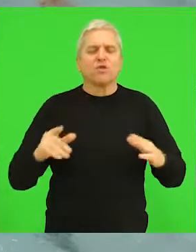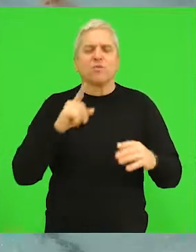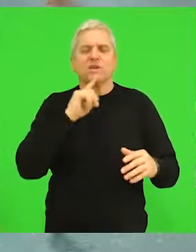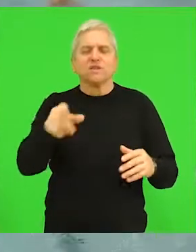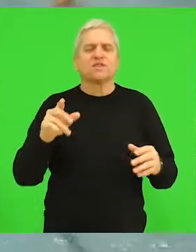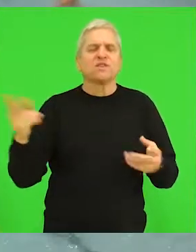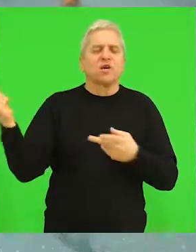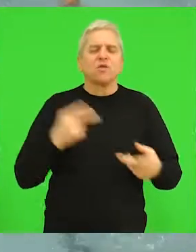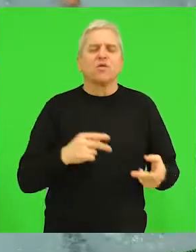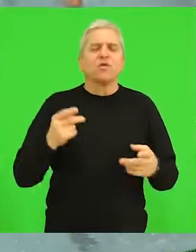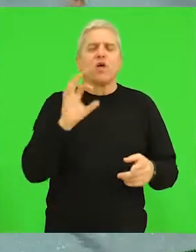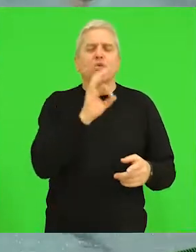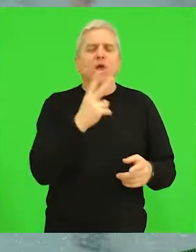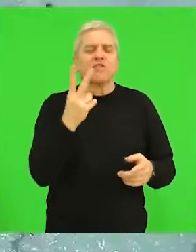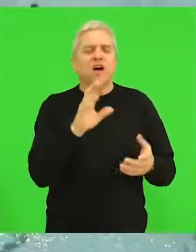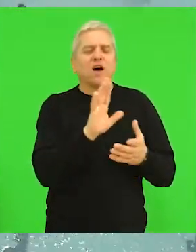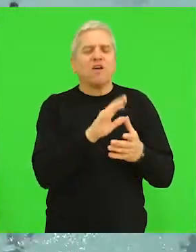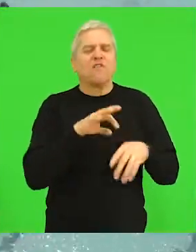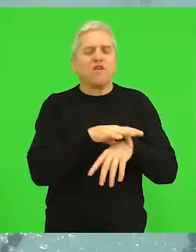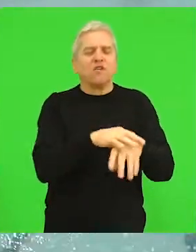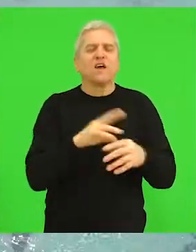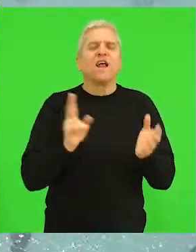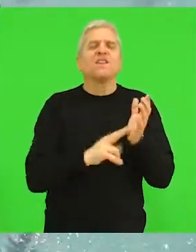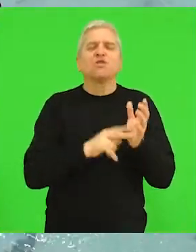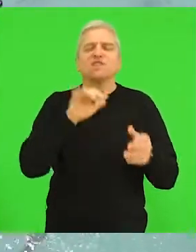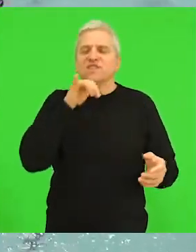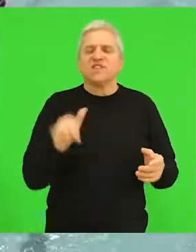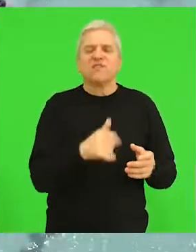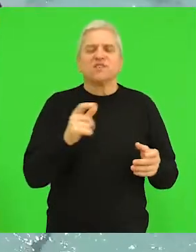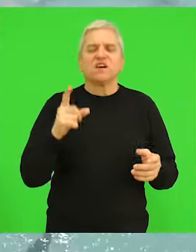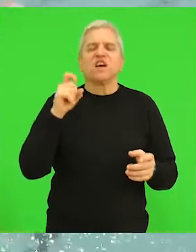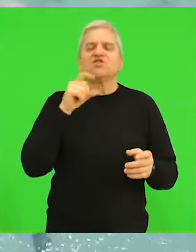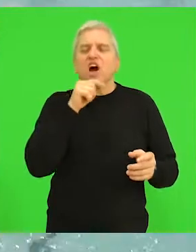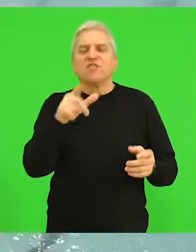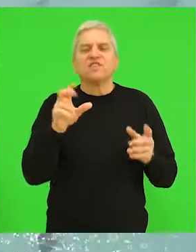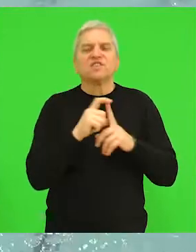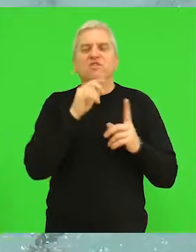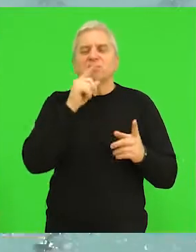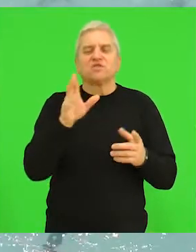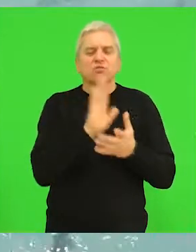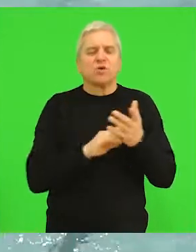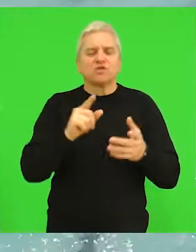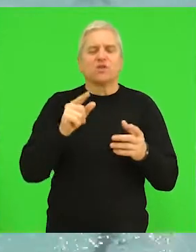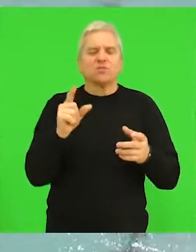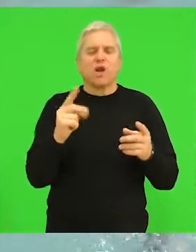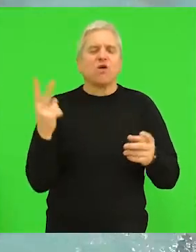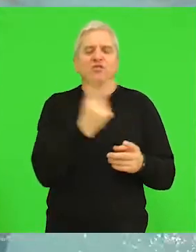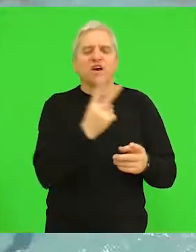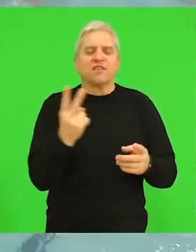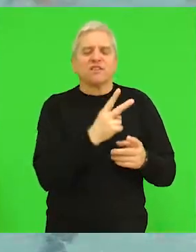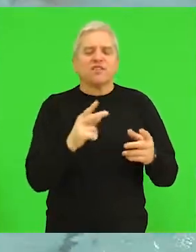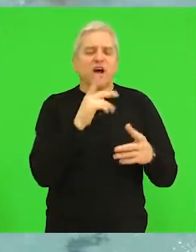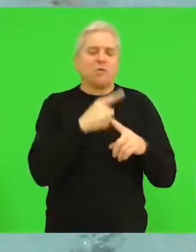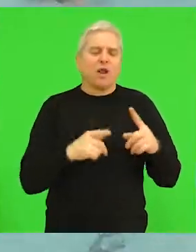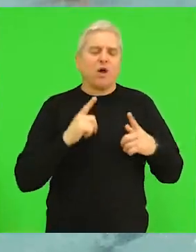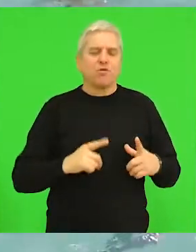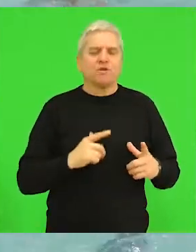Tentovci su poveli sa 0-2 preko Nikolića i Jeftića ali su se Čavić i Tomičević pobrinuli da se na kratku pauzu ode